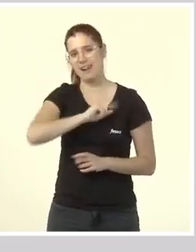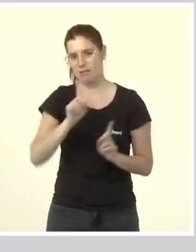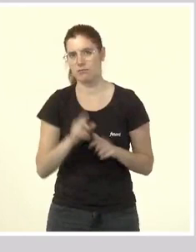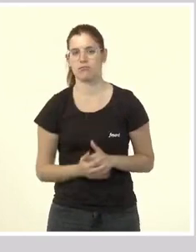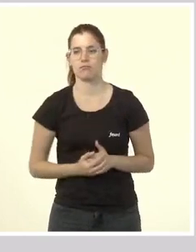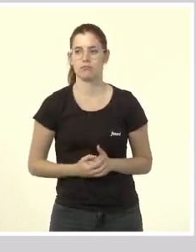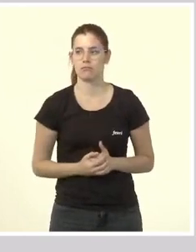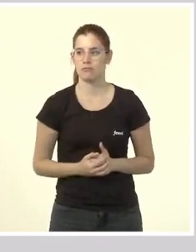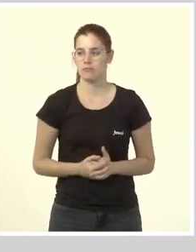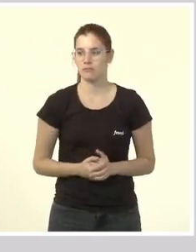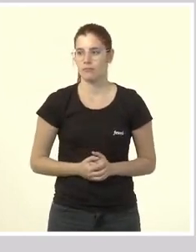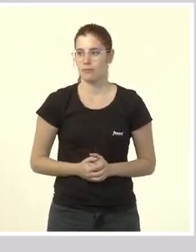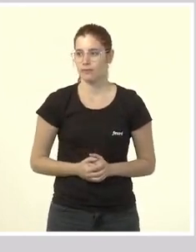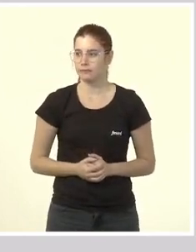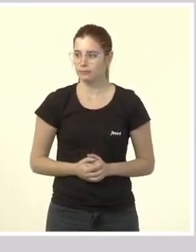Perquè...